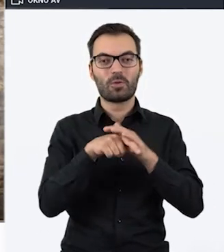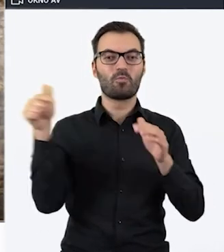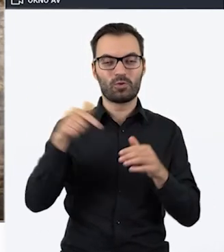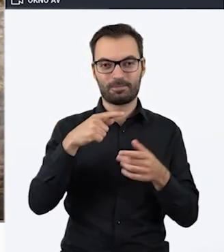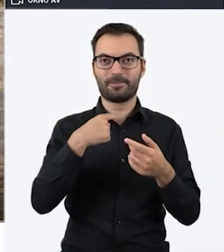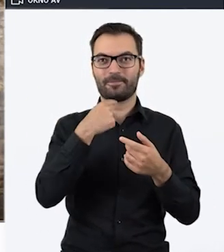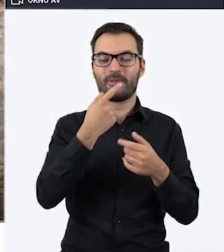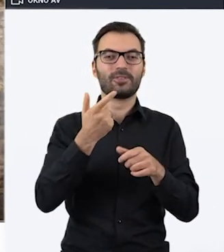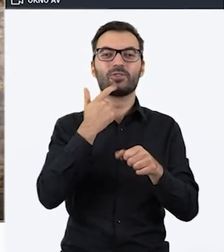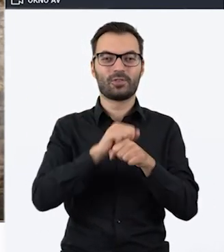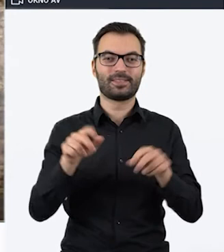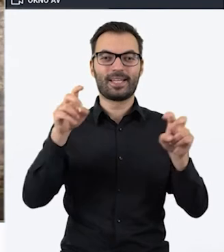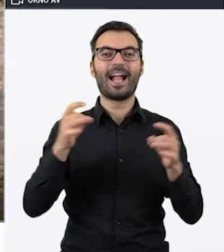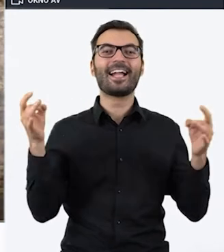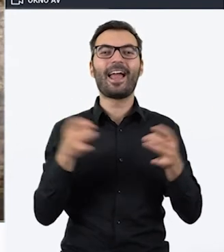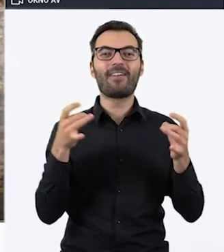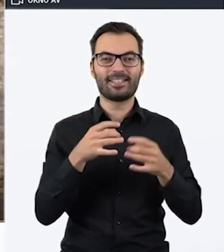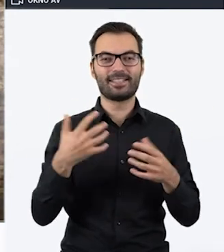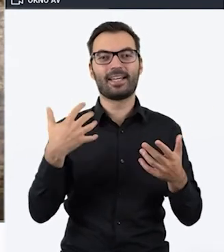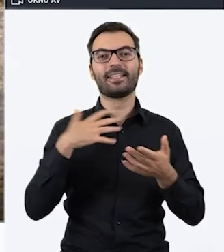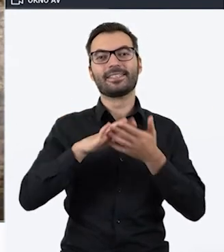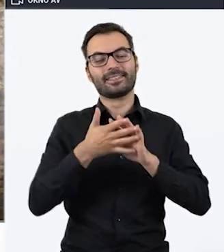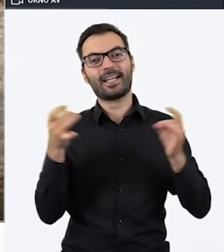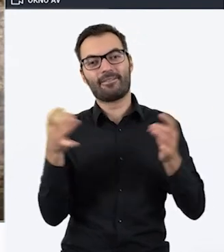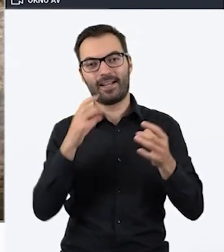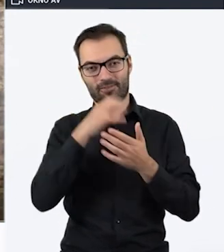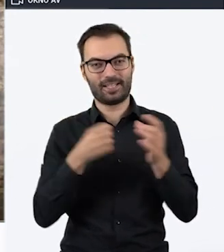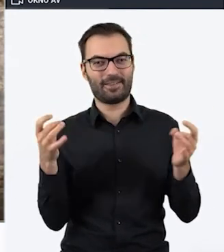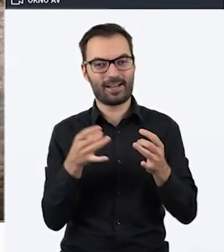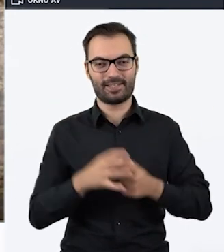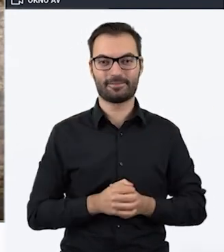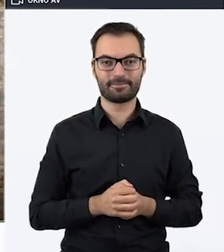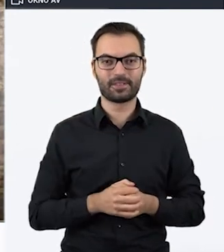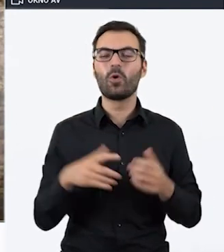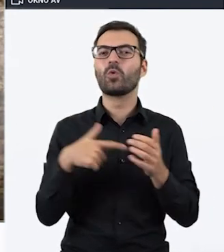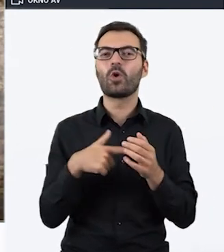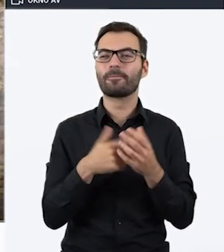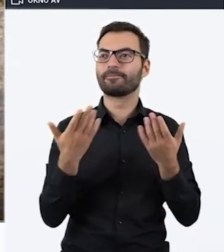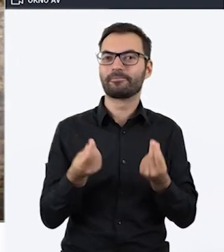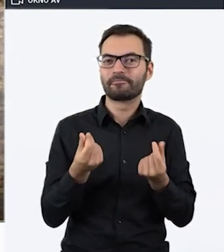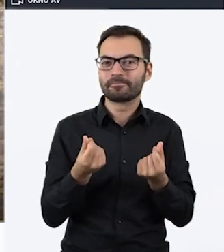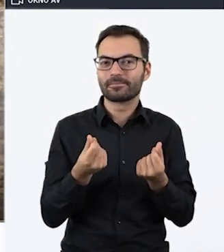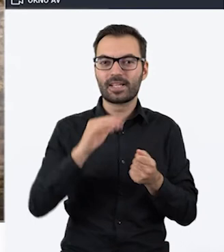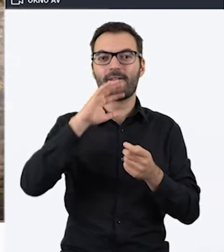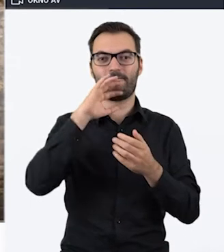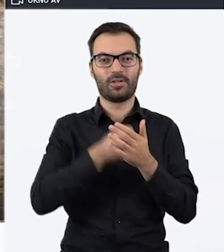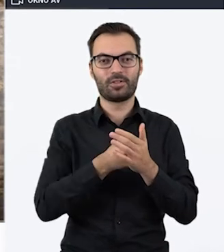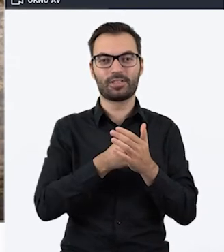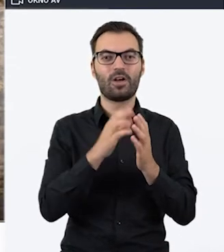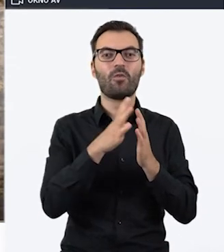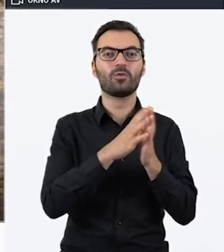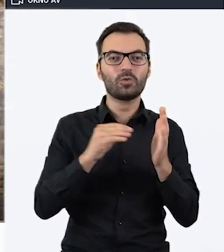wspominięcia, czym jest grywalizacja czy inaczej gamifikacja. Gamifikacja to nic innego jak wykorzystywanie